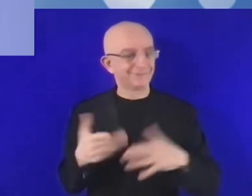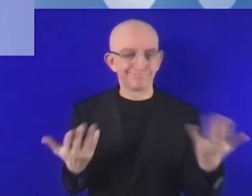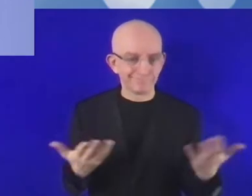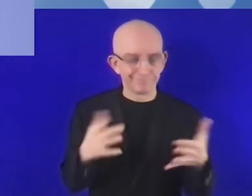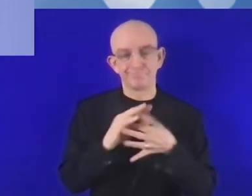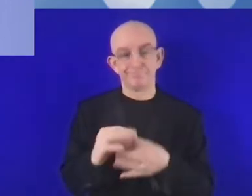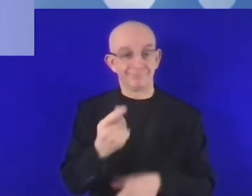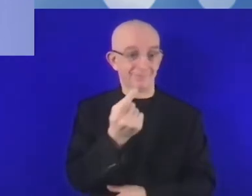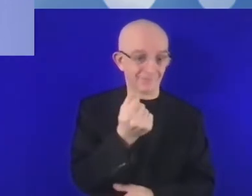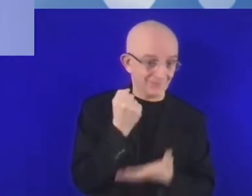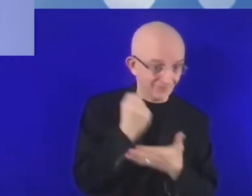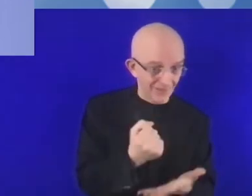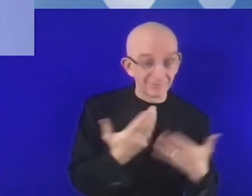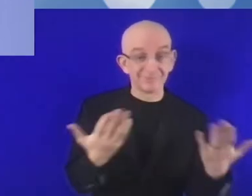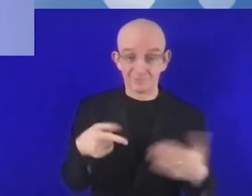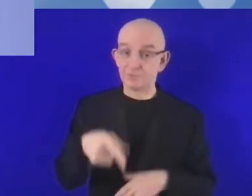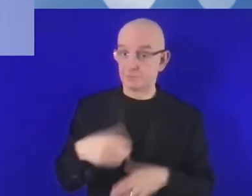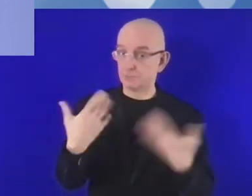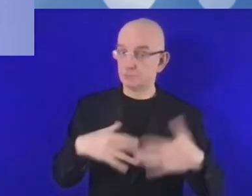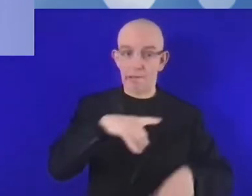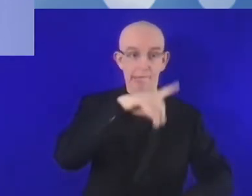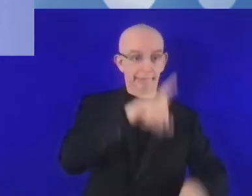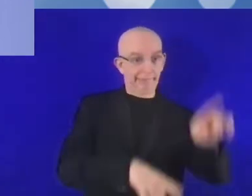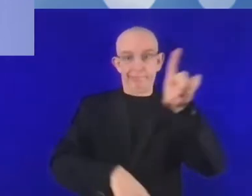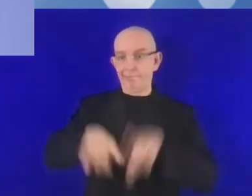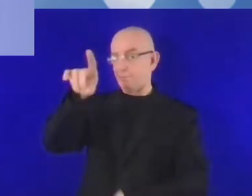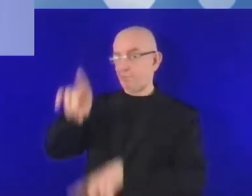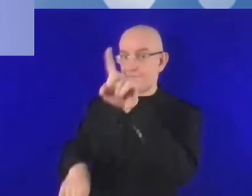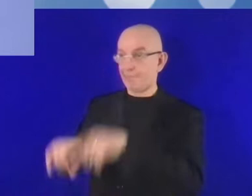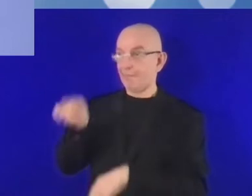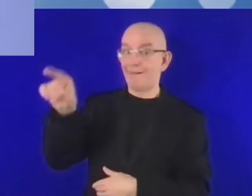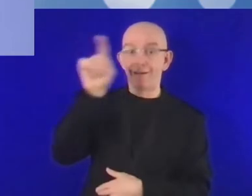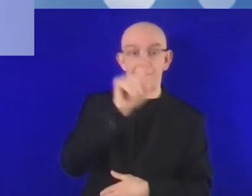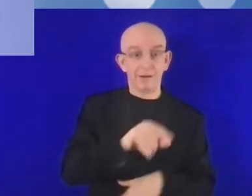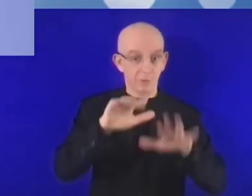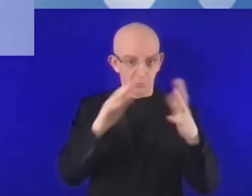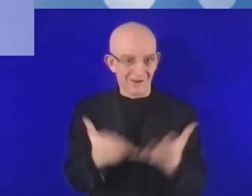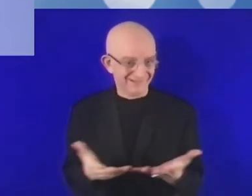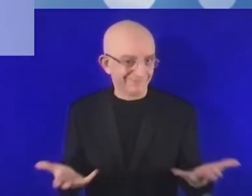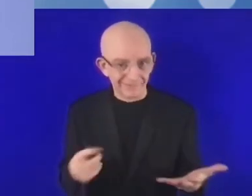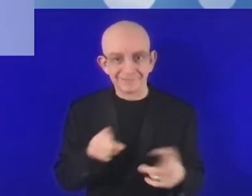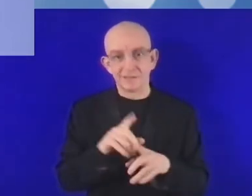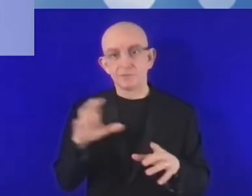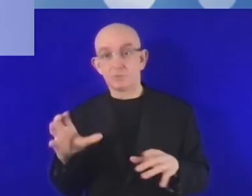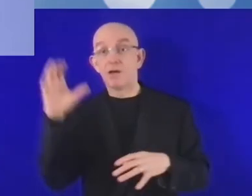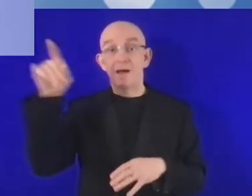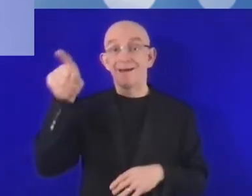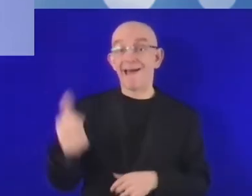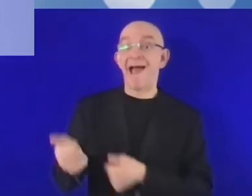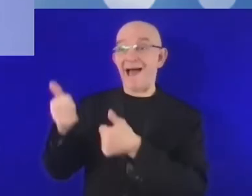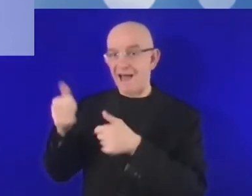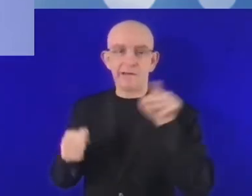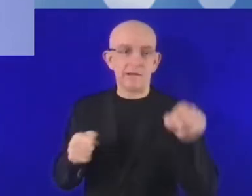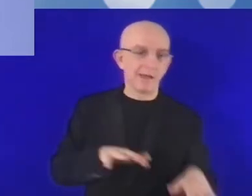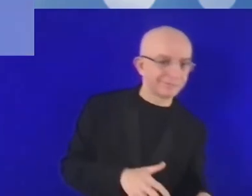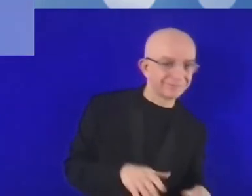finansowa, to najważniejsze wyzwania. Jak również bardzo duże zróżnicowanie